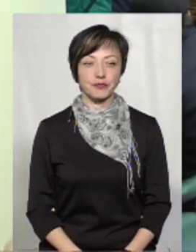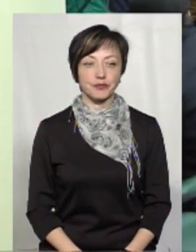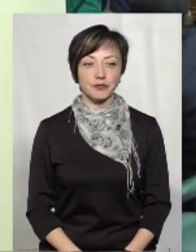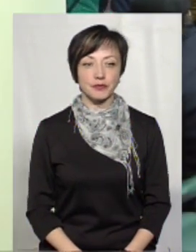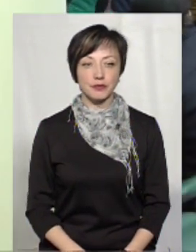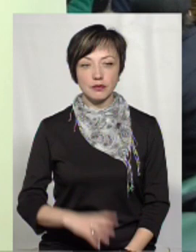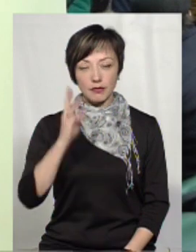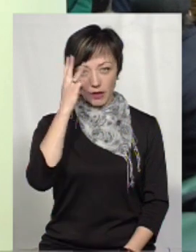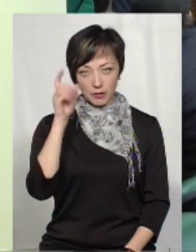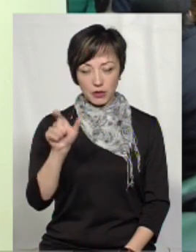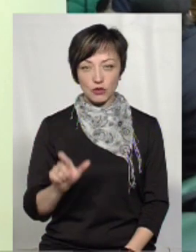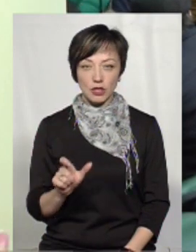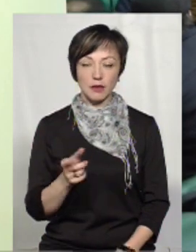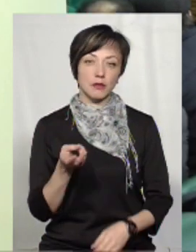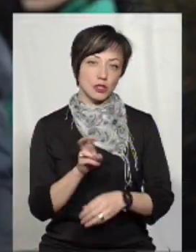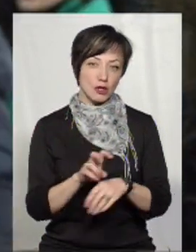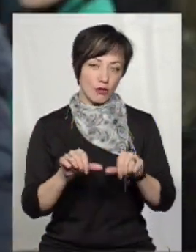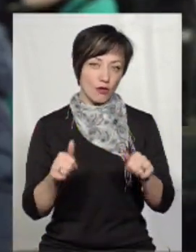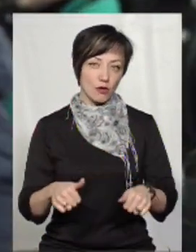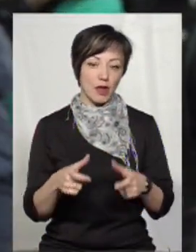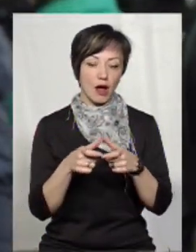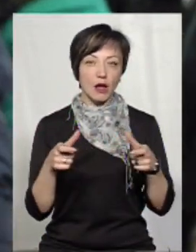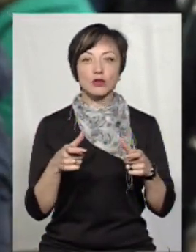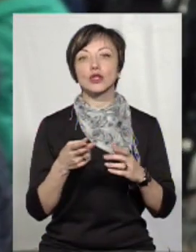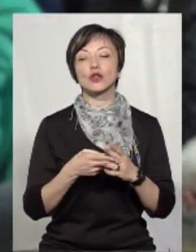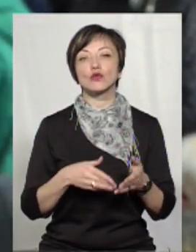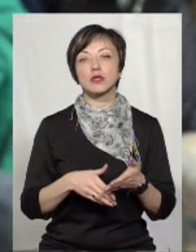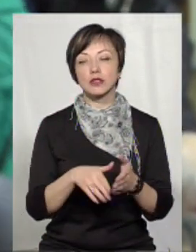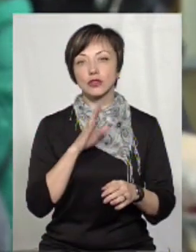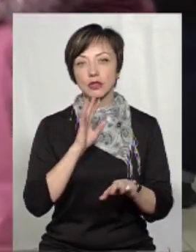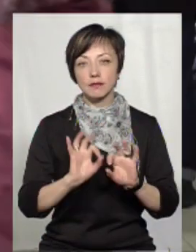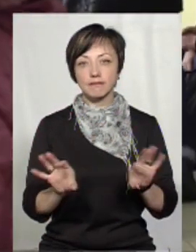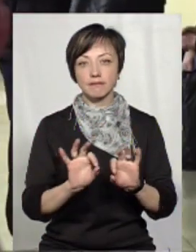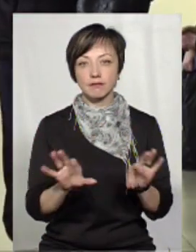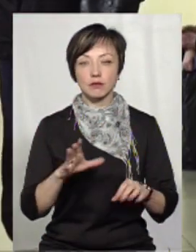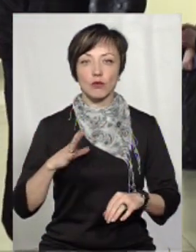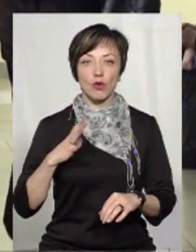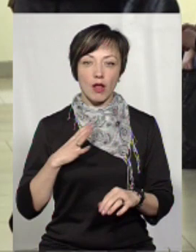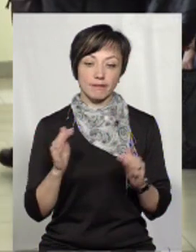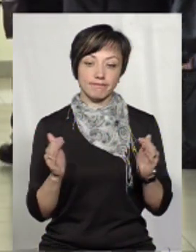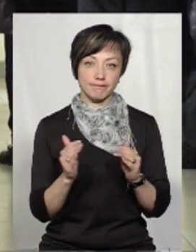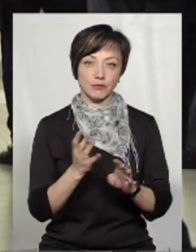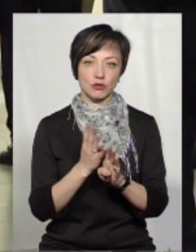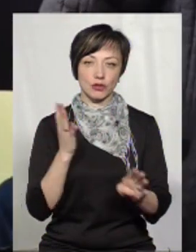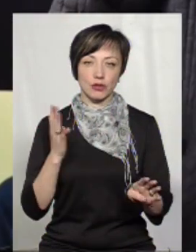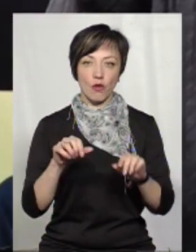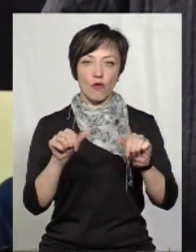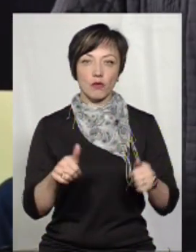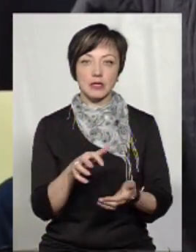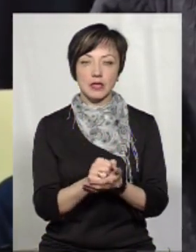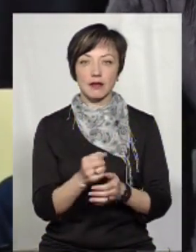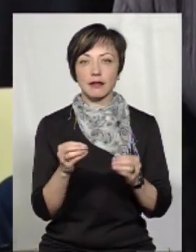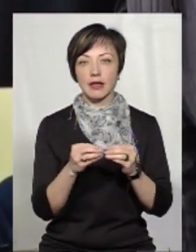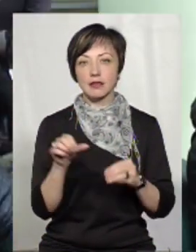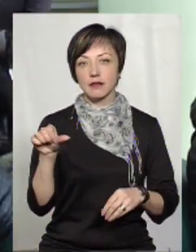Хмельничанка Лілля Шміголь прийшла оформити картку на субсидію. Жінка розповідає, була невелика черга. Оформлення зайняло